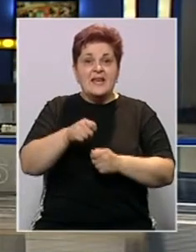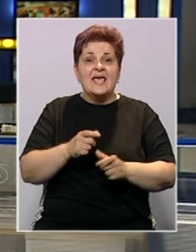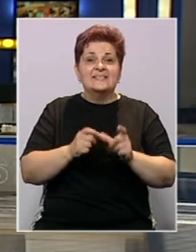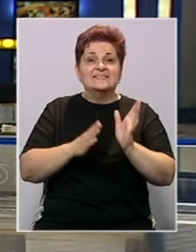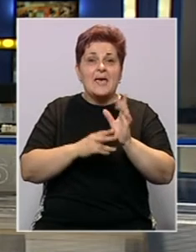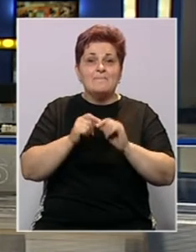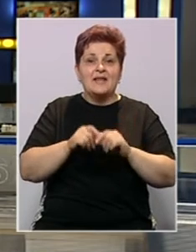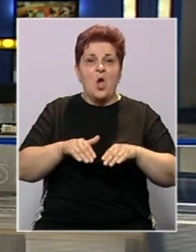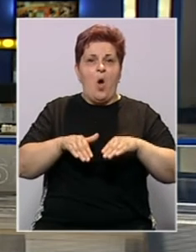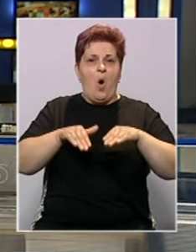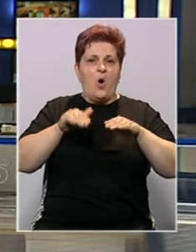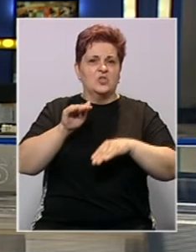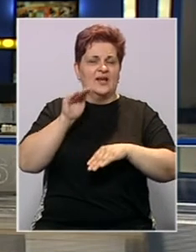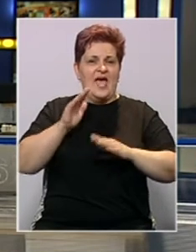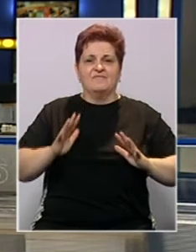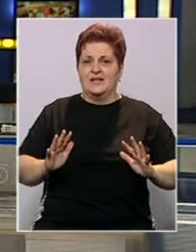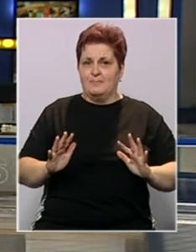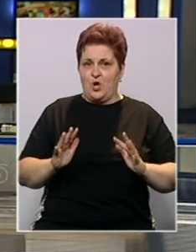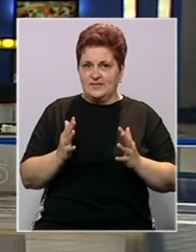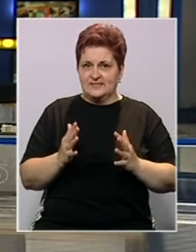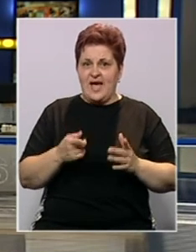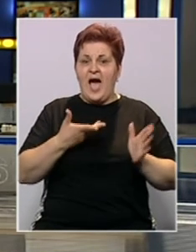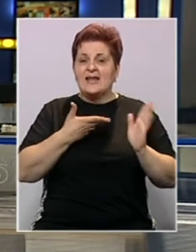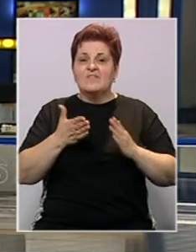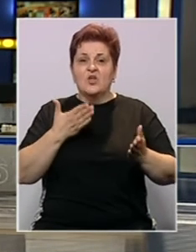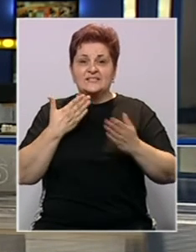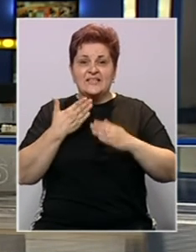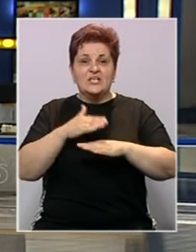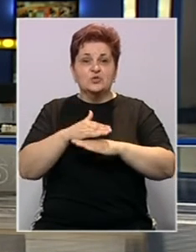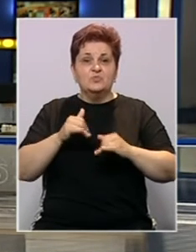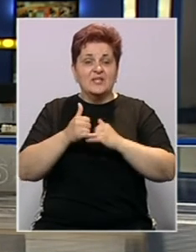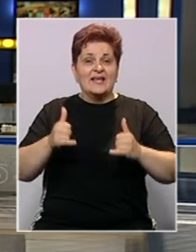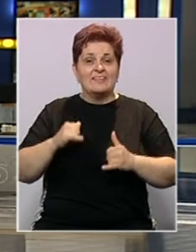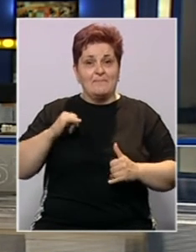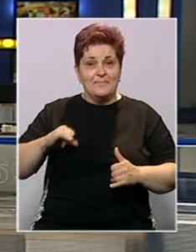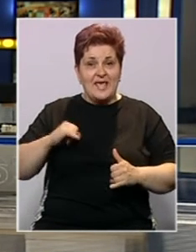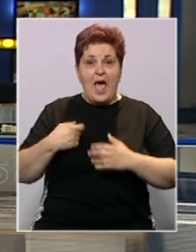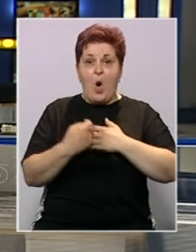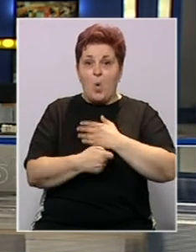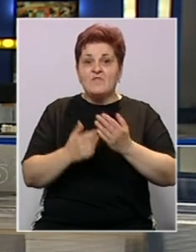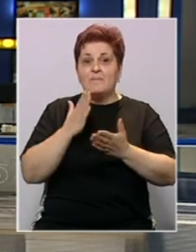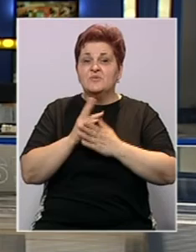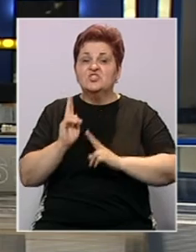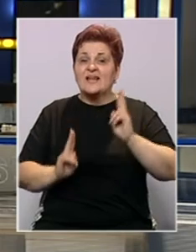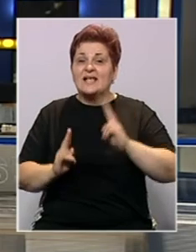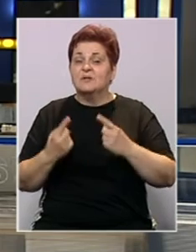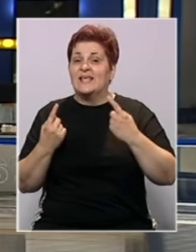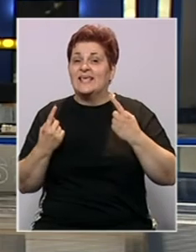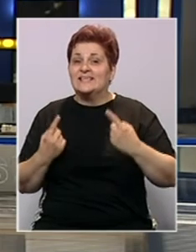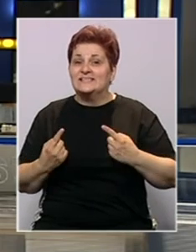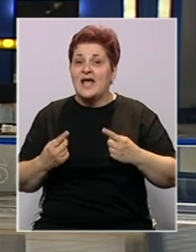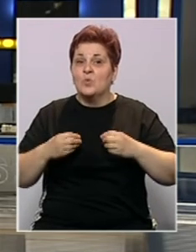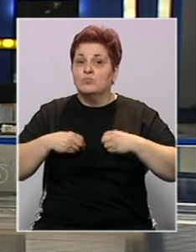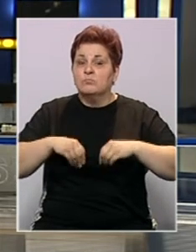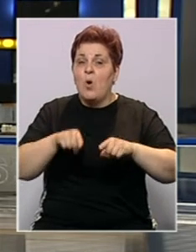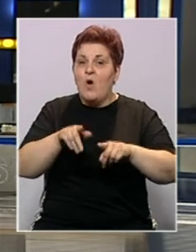Poljoprivrednici u Semberi odustali su od najavljenih protesta, na redovnoj sjednici Skupštine grada Bijeljina u avgustu biće razmatrano stanje